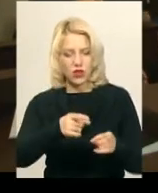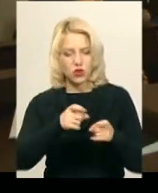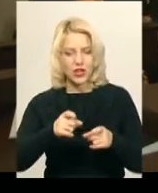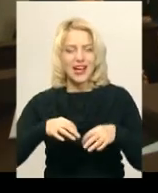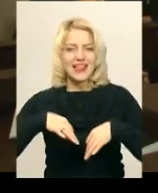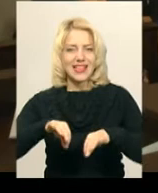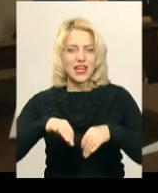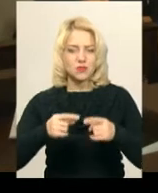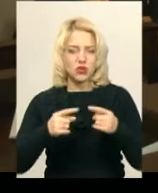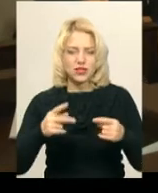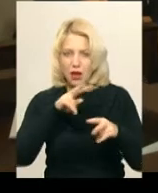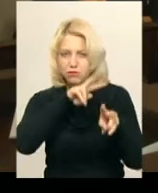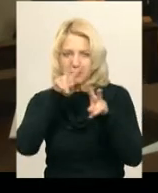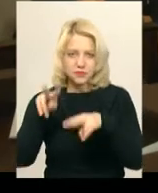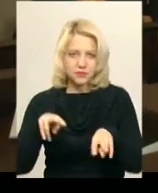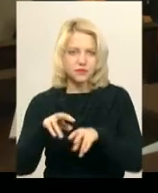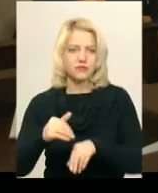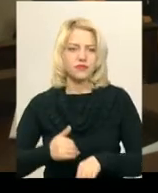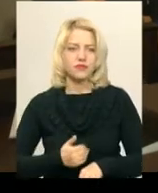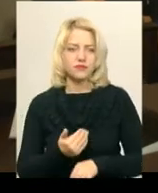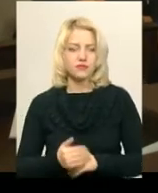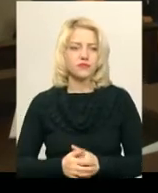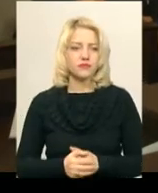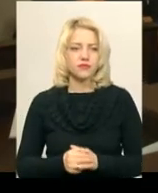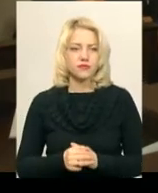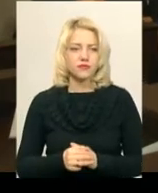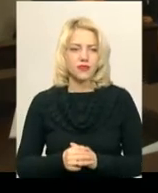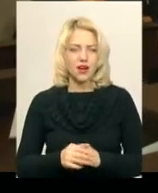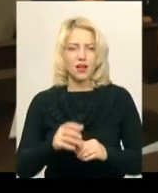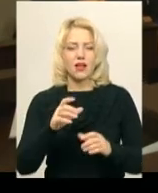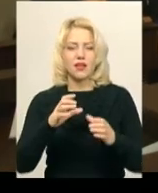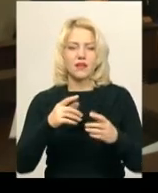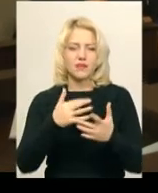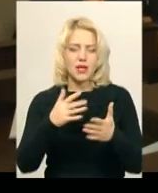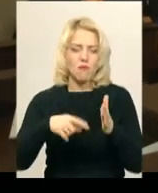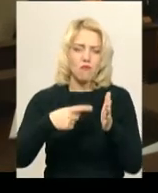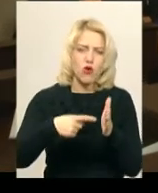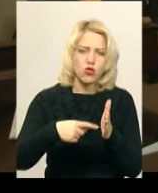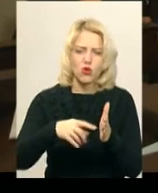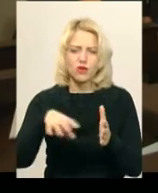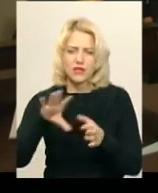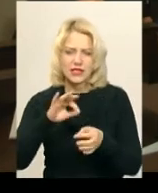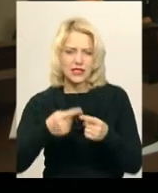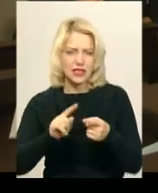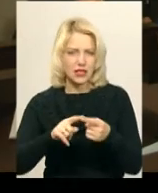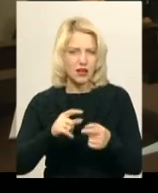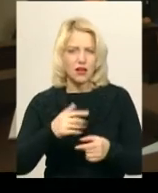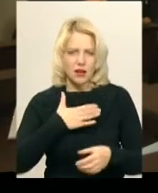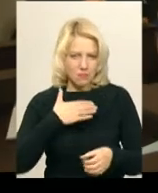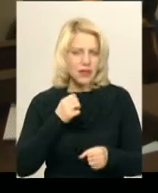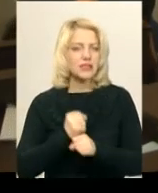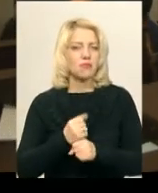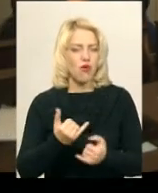можливості повного огляду, натурного, акумодляторного відсліду, кабіни та інших визлів. Це для нас питання принципове, оскільки,